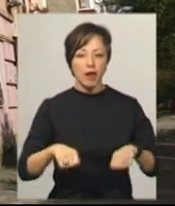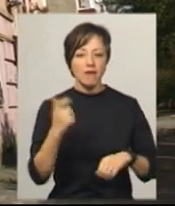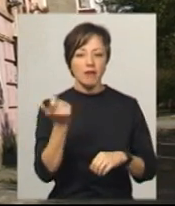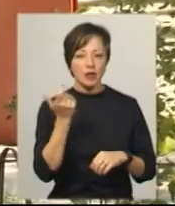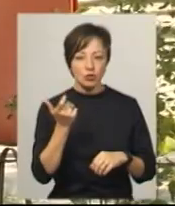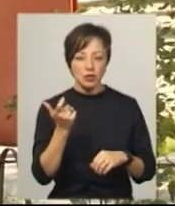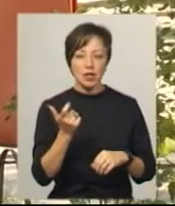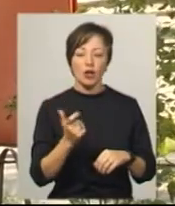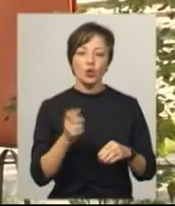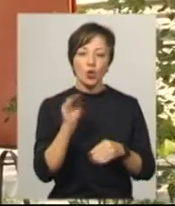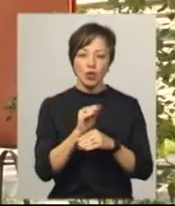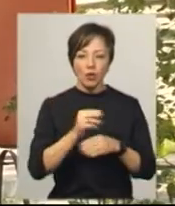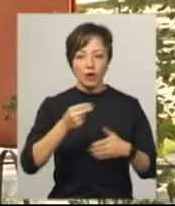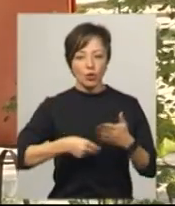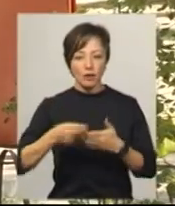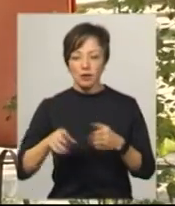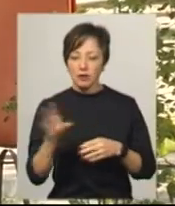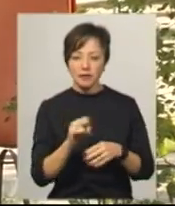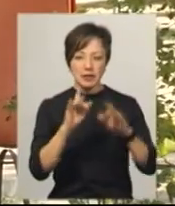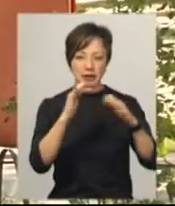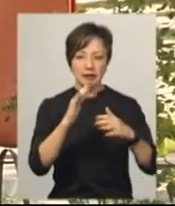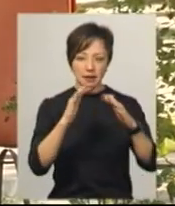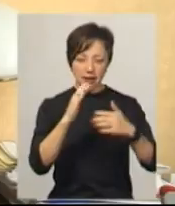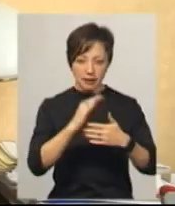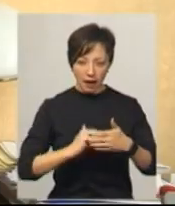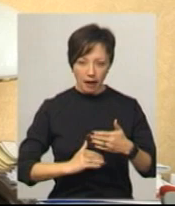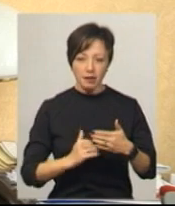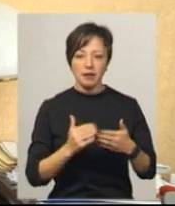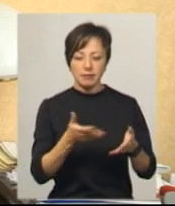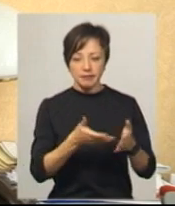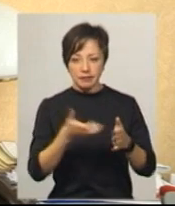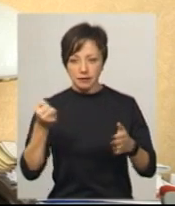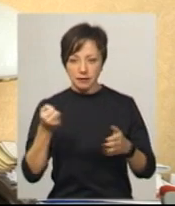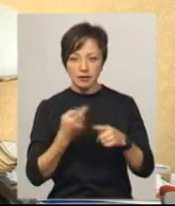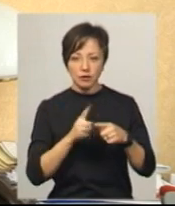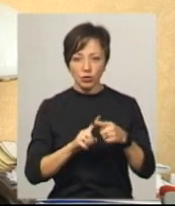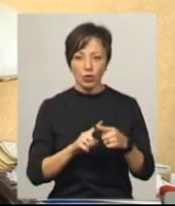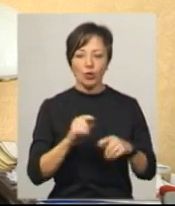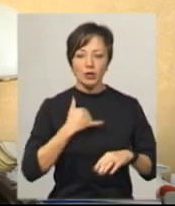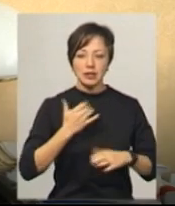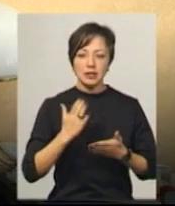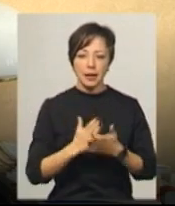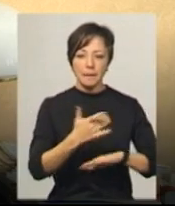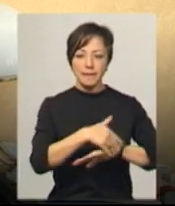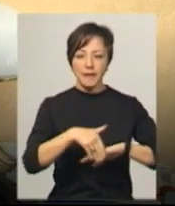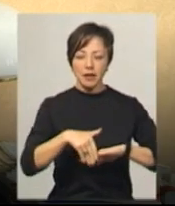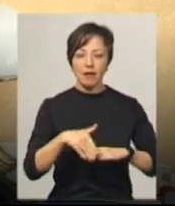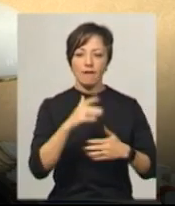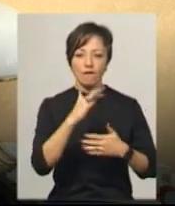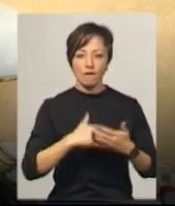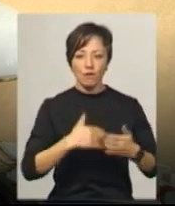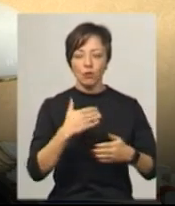на нерухомість, додаткових довідок не потрібно. Всі дані беруть з реєстрів, додає нотаріус. У нас є перелік вулиць, є рішення